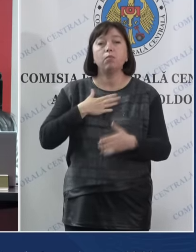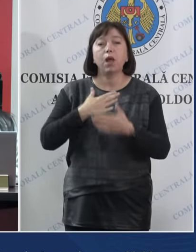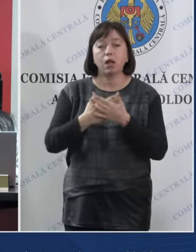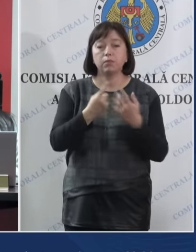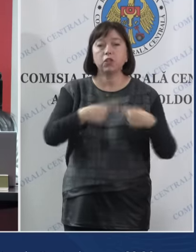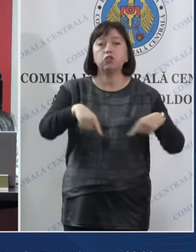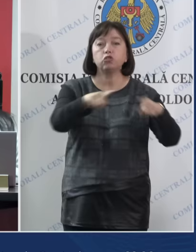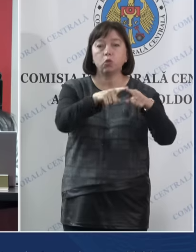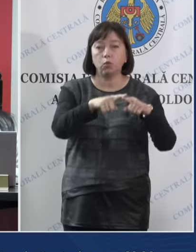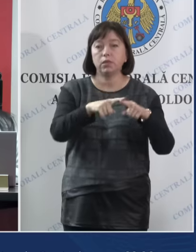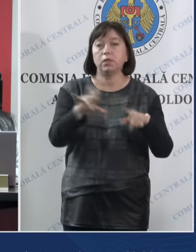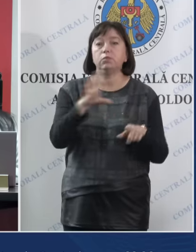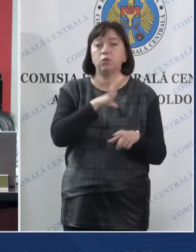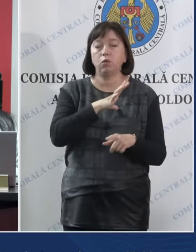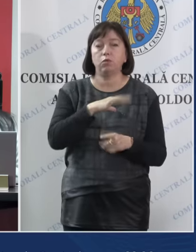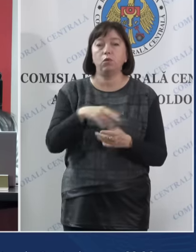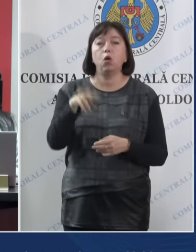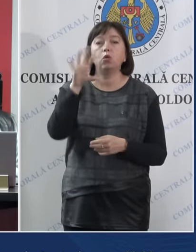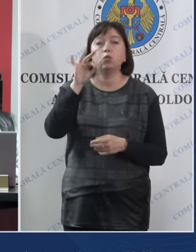circunscripții au fost